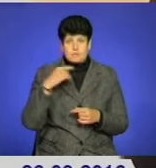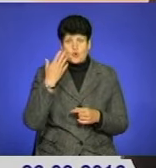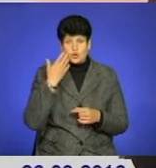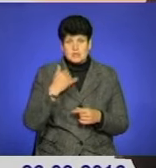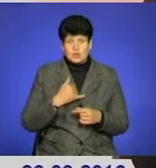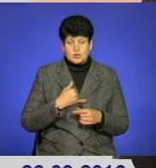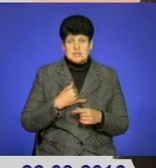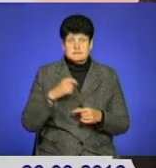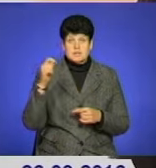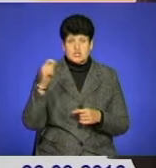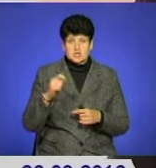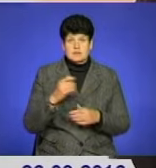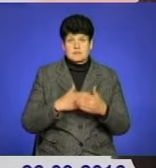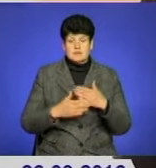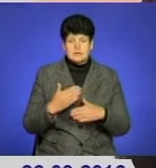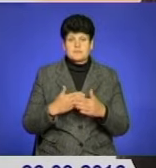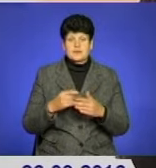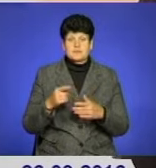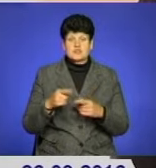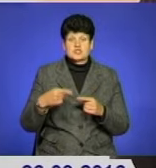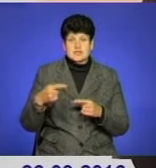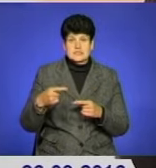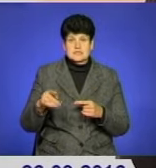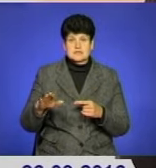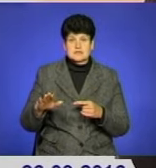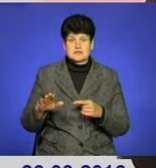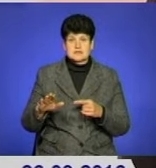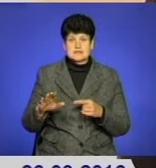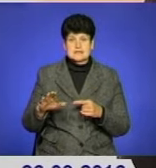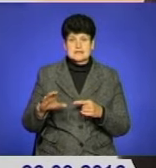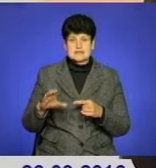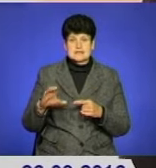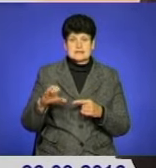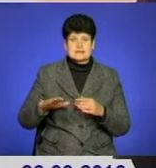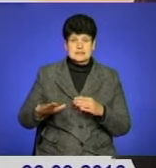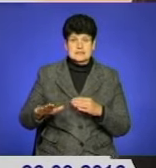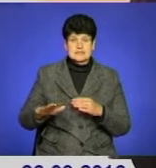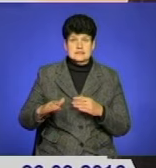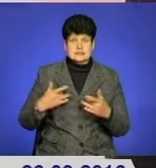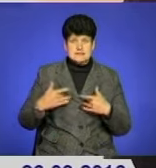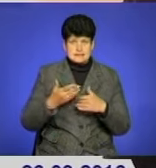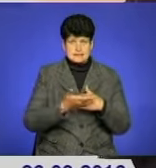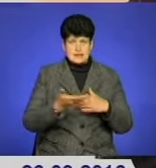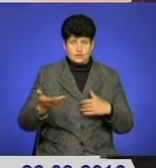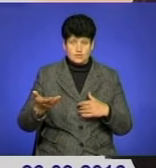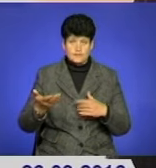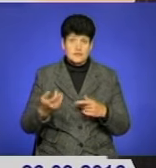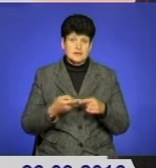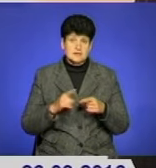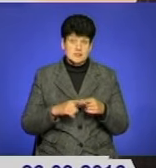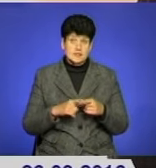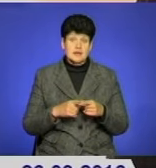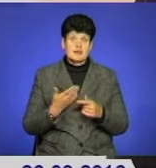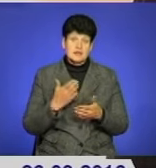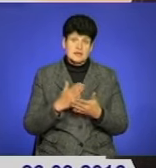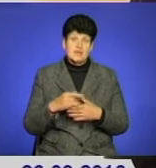приїжджають інваліди, ми їх через сцену, там дуже просто і легко заїхати через сцену. А це, ну, банально, але це є